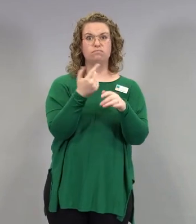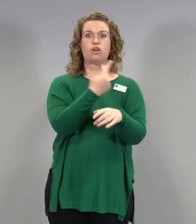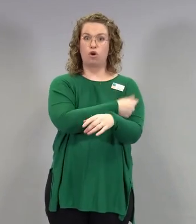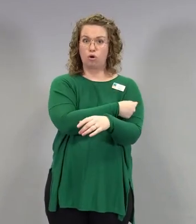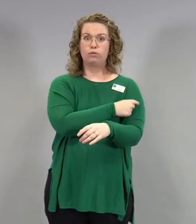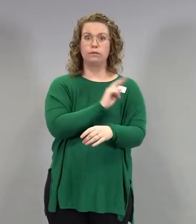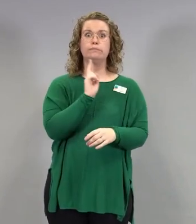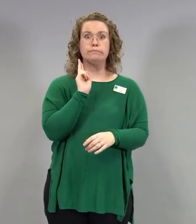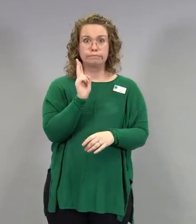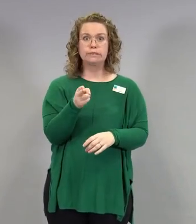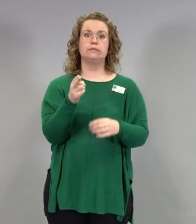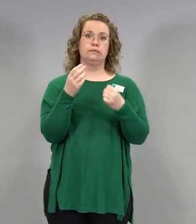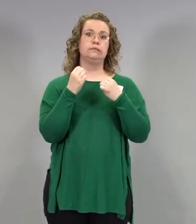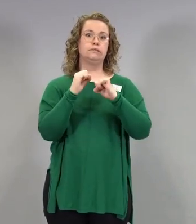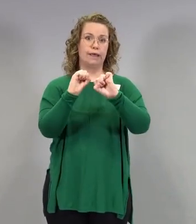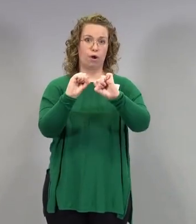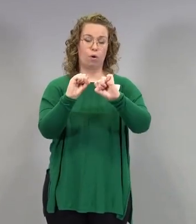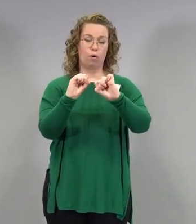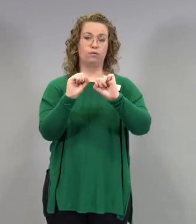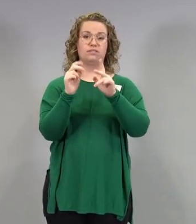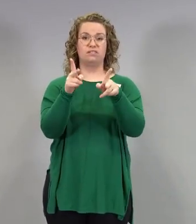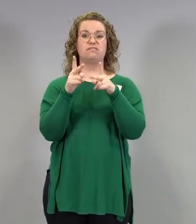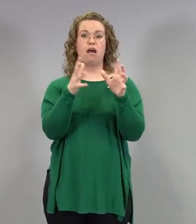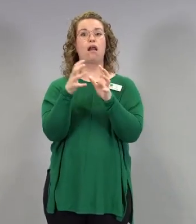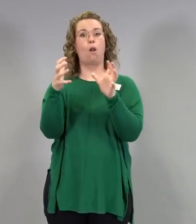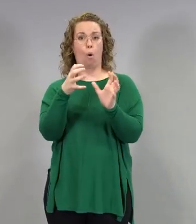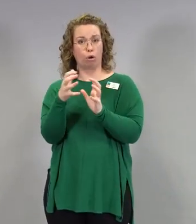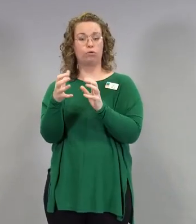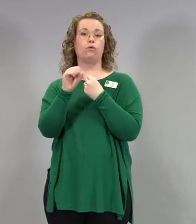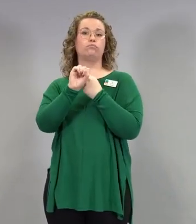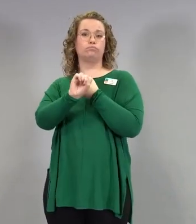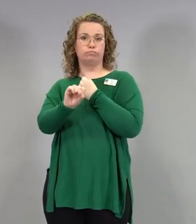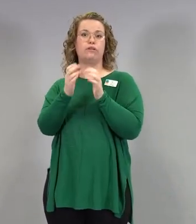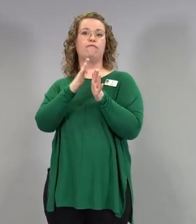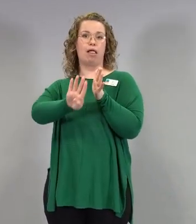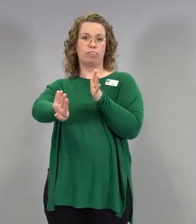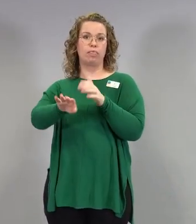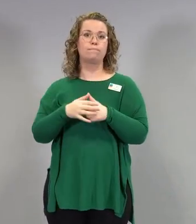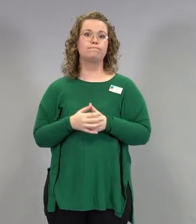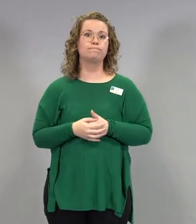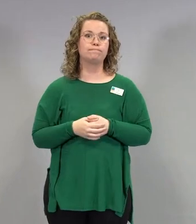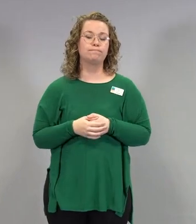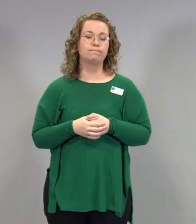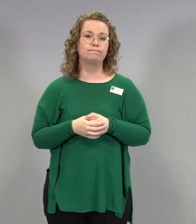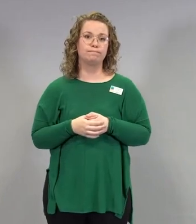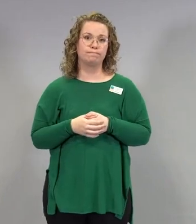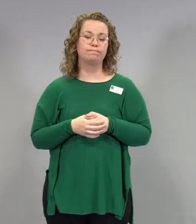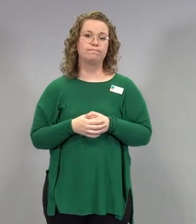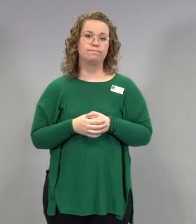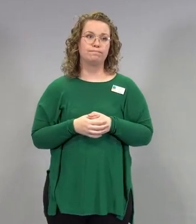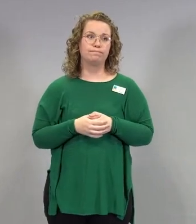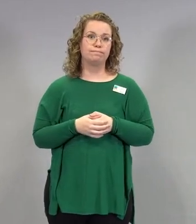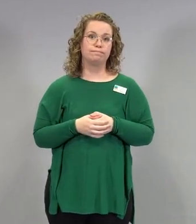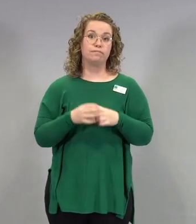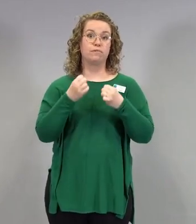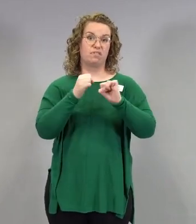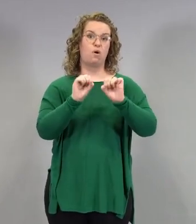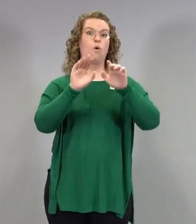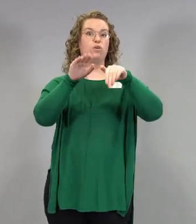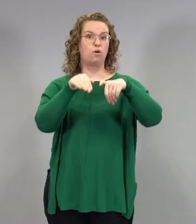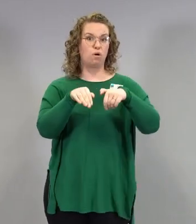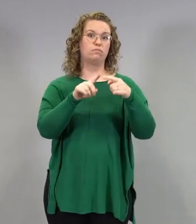tehokkaita. Ja että suojatehoa voidaan odottaa jo tuon yhden annoksen jälkeen.